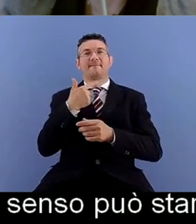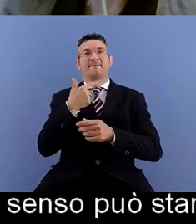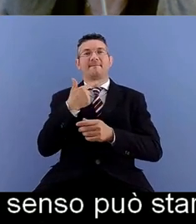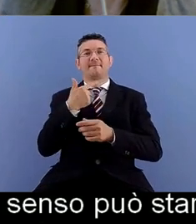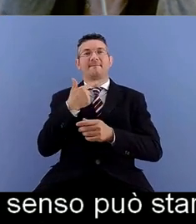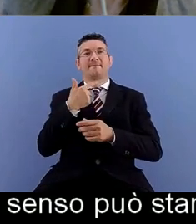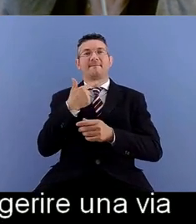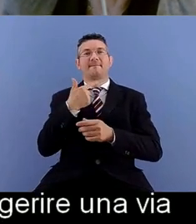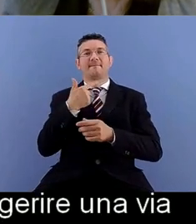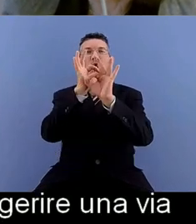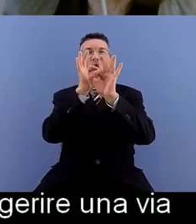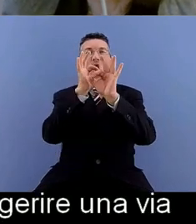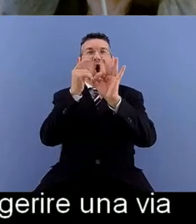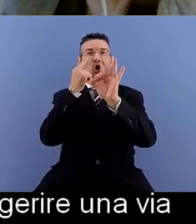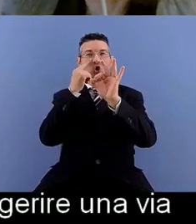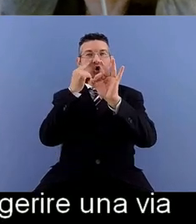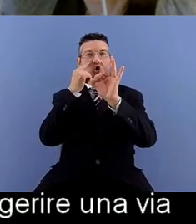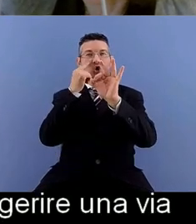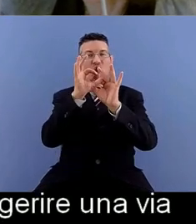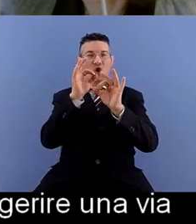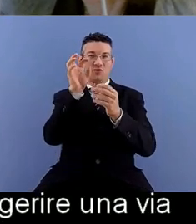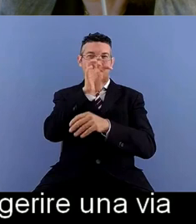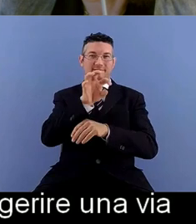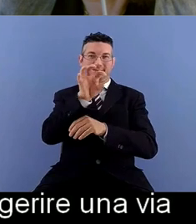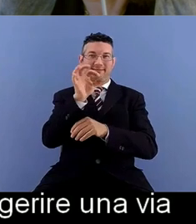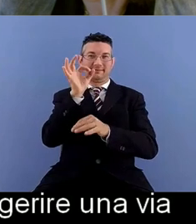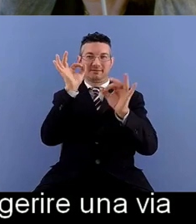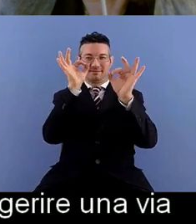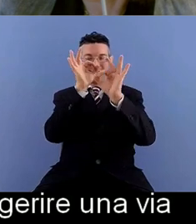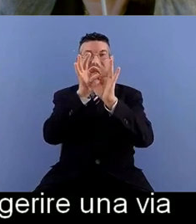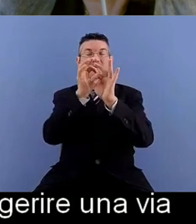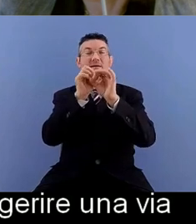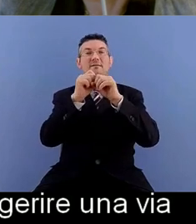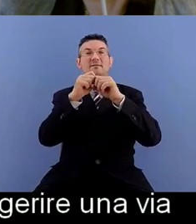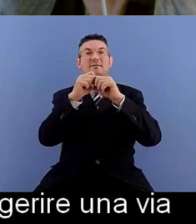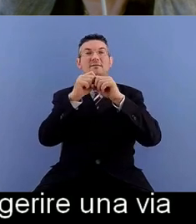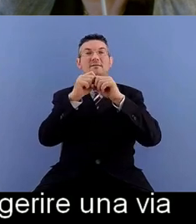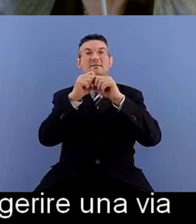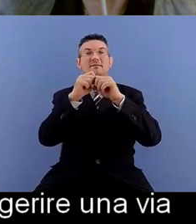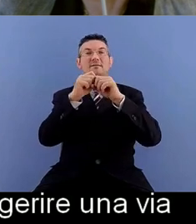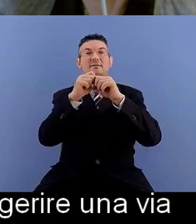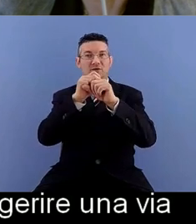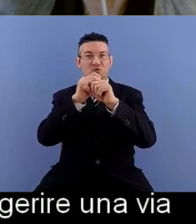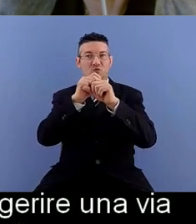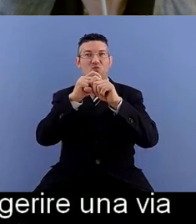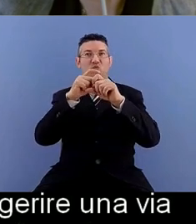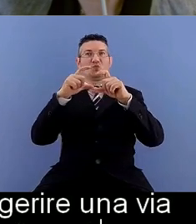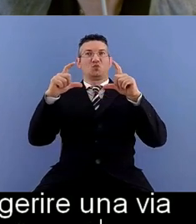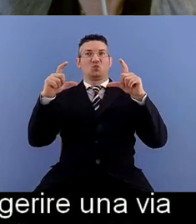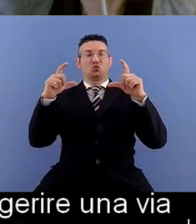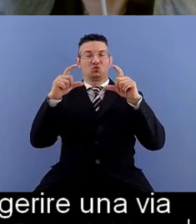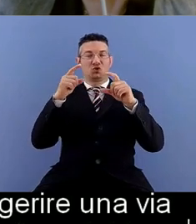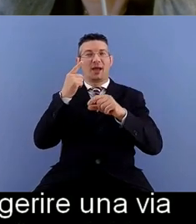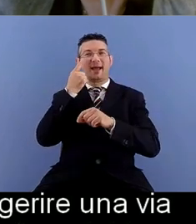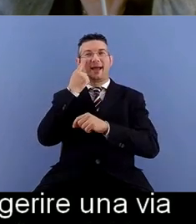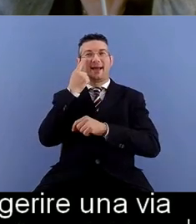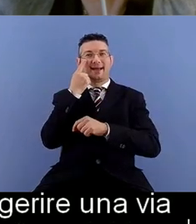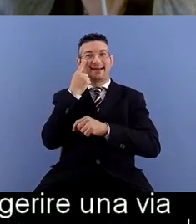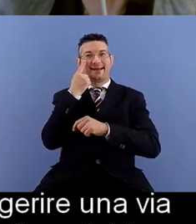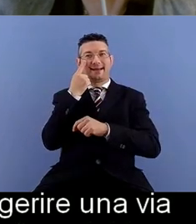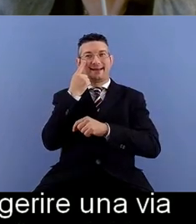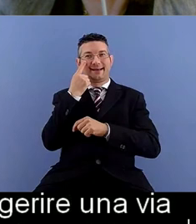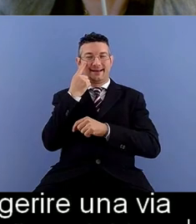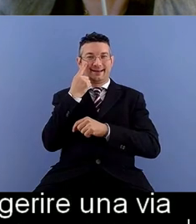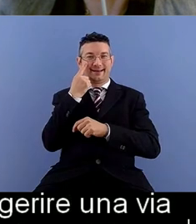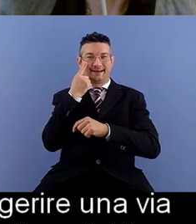cinetica si ampia e si riduce il campo ampia e